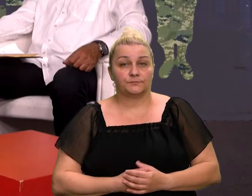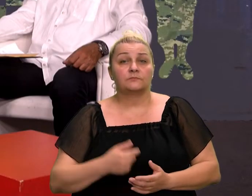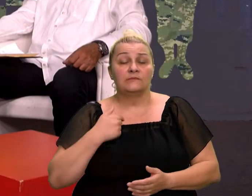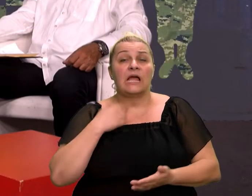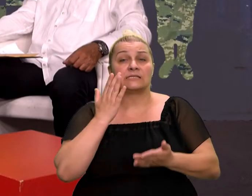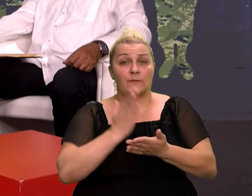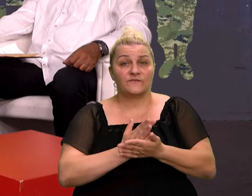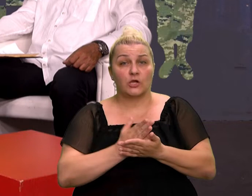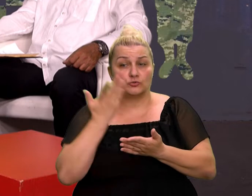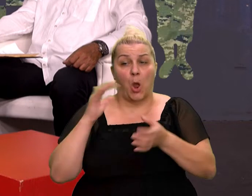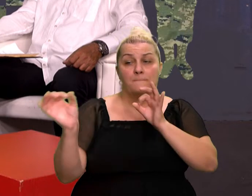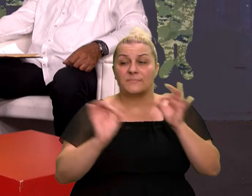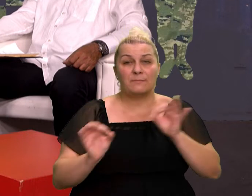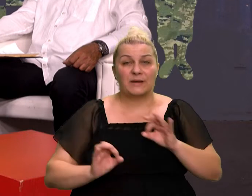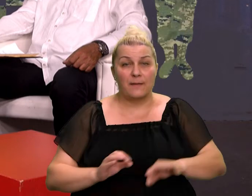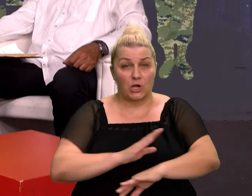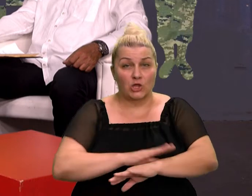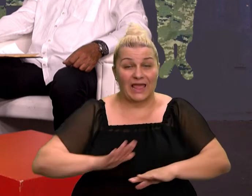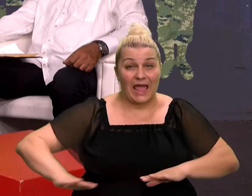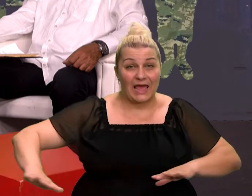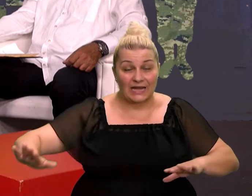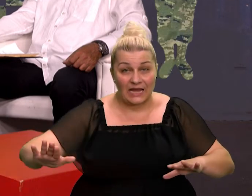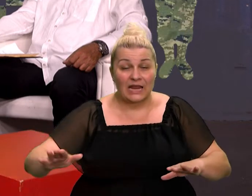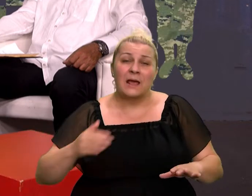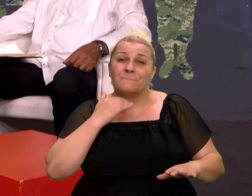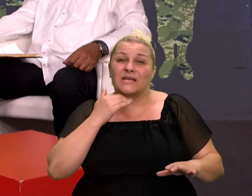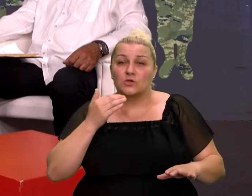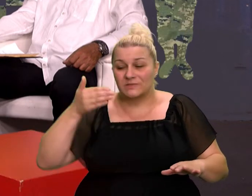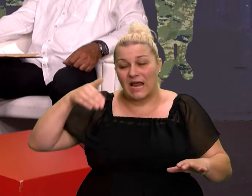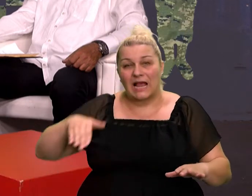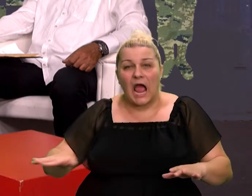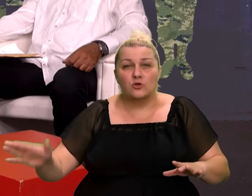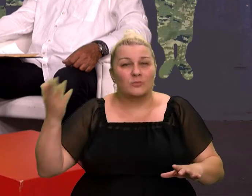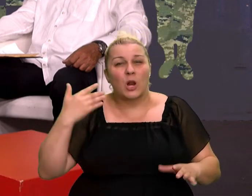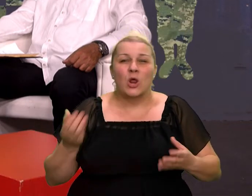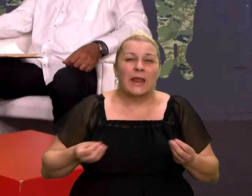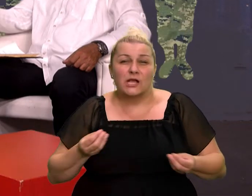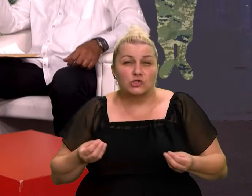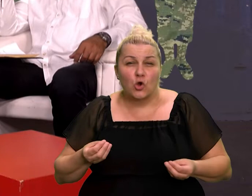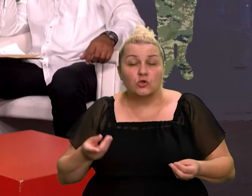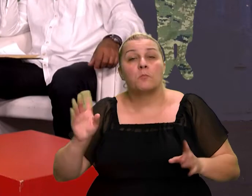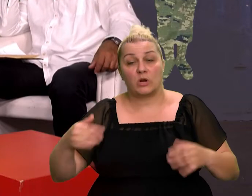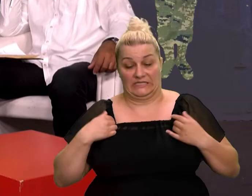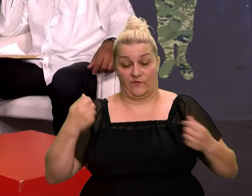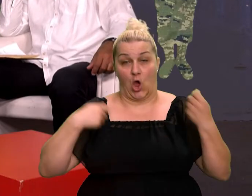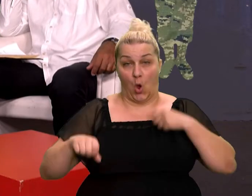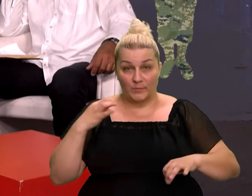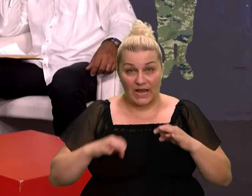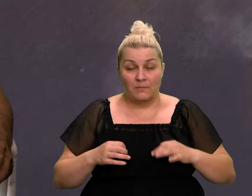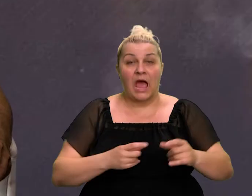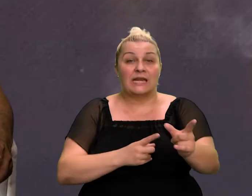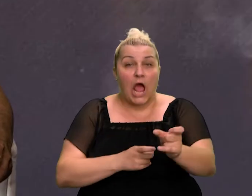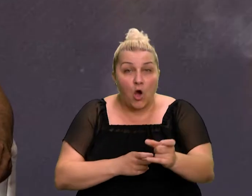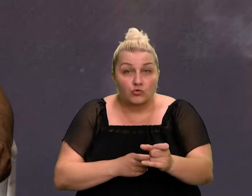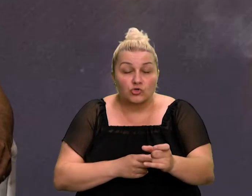teren, vrlo brzo, mada je to kanjon nezgodan, morate poniti svoju opremu, znači, osobno na oružanje